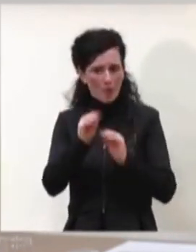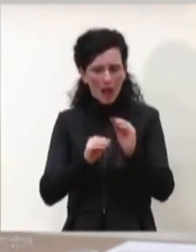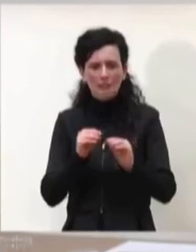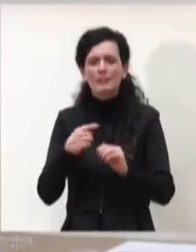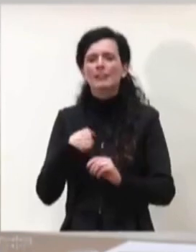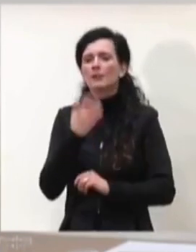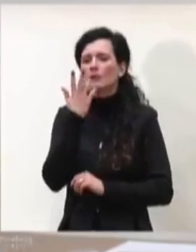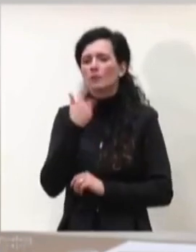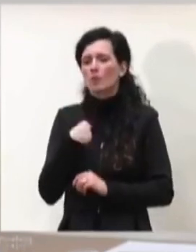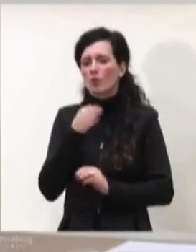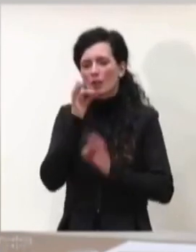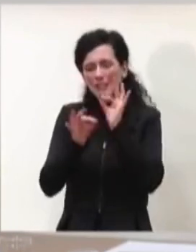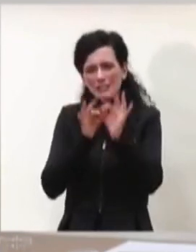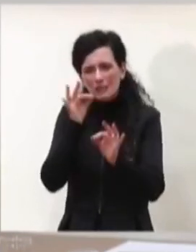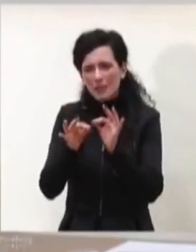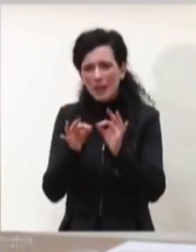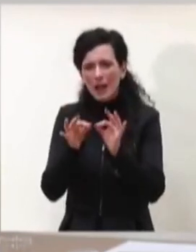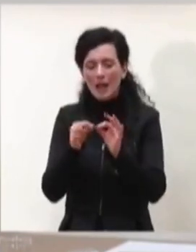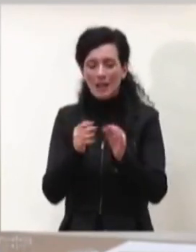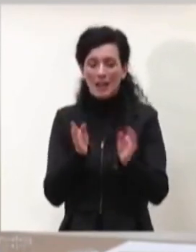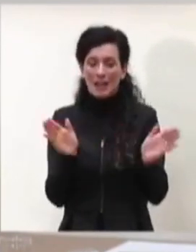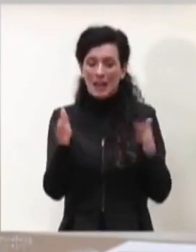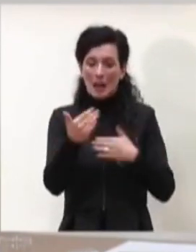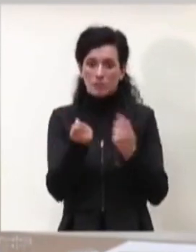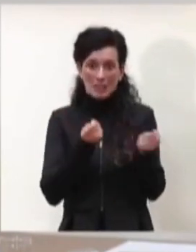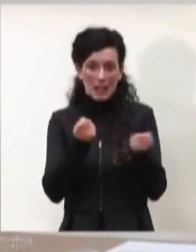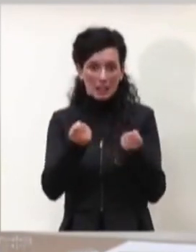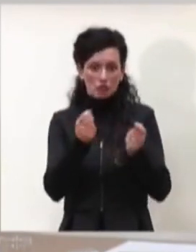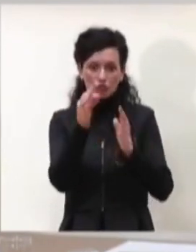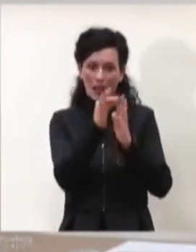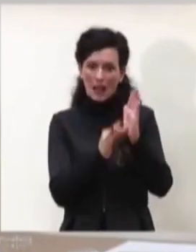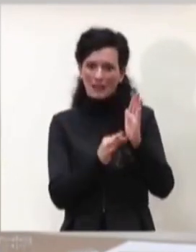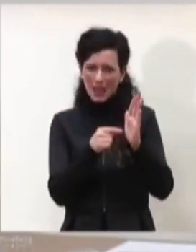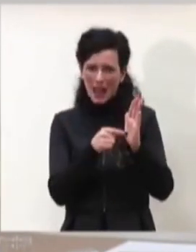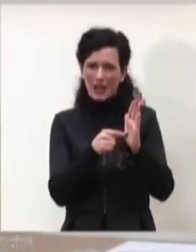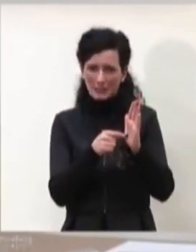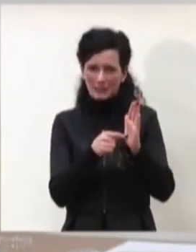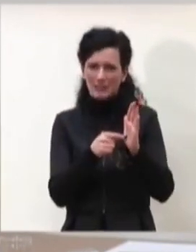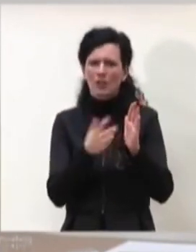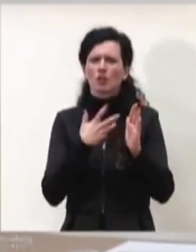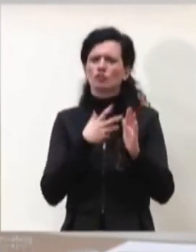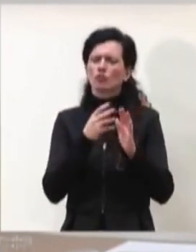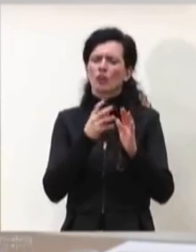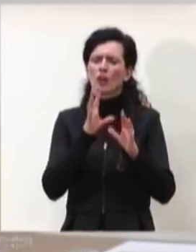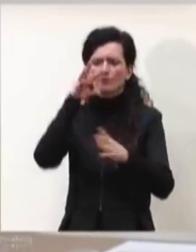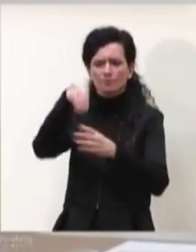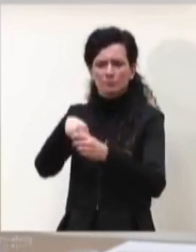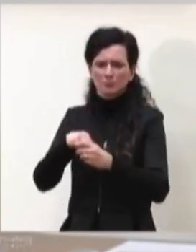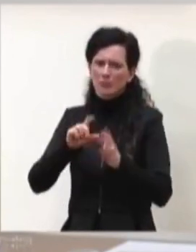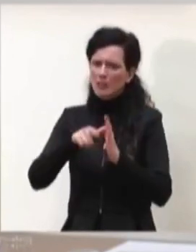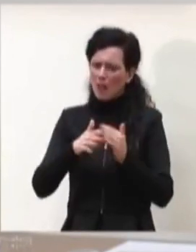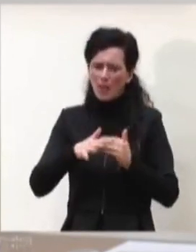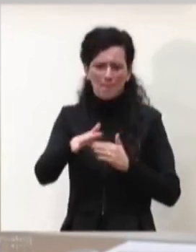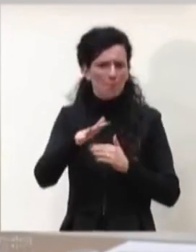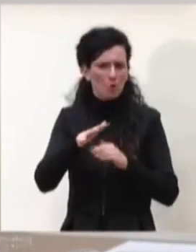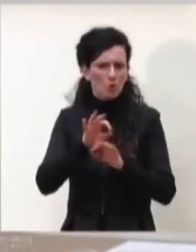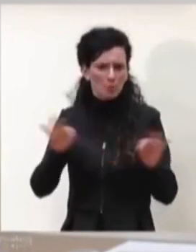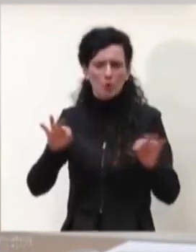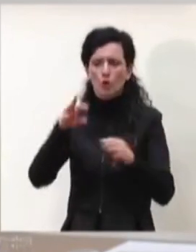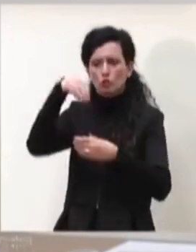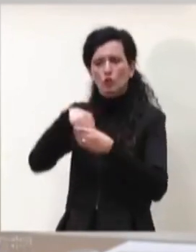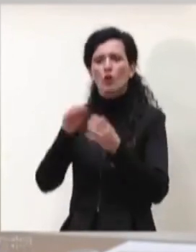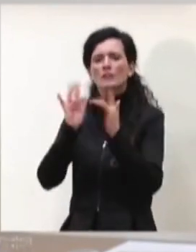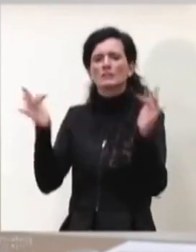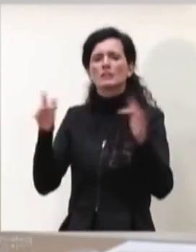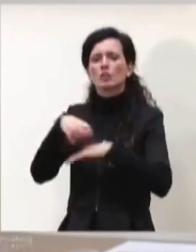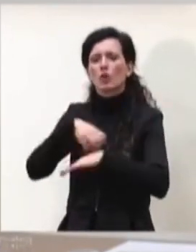sempre i dati della cabina di regia saranno a brevissimo presenti sul sito del Ministero della Salute e inviati anche a